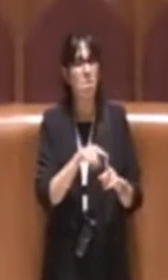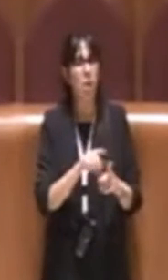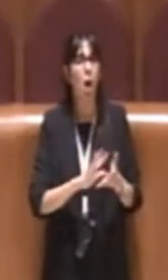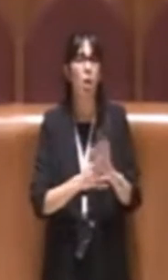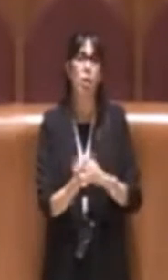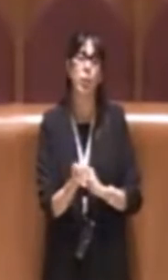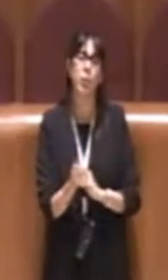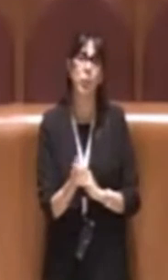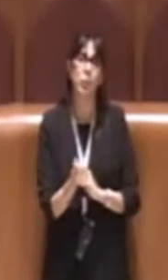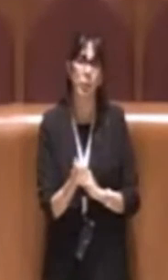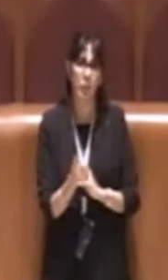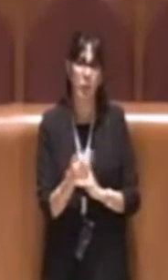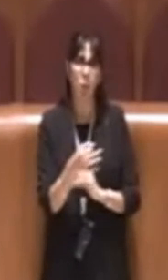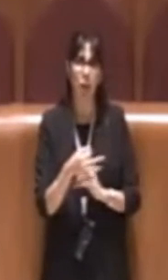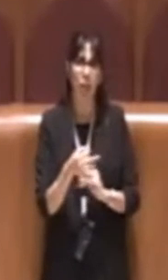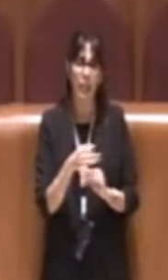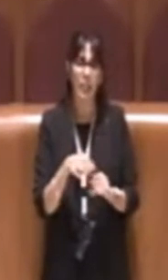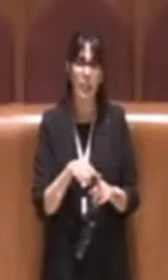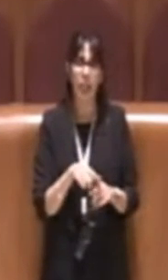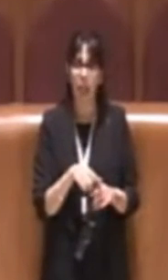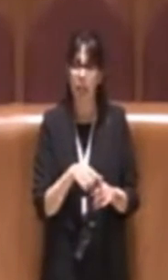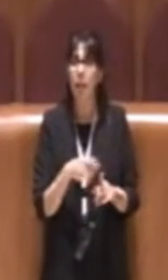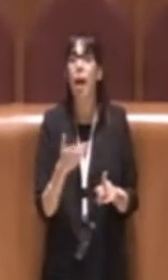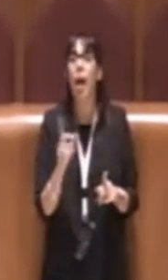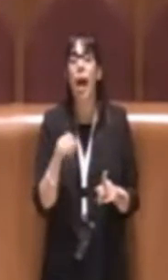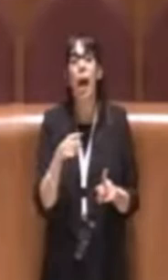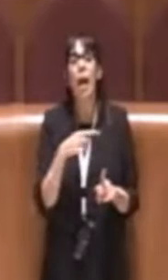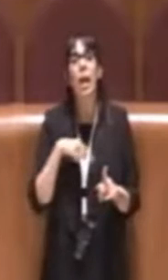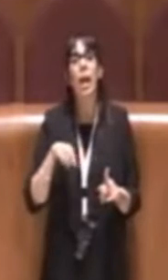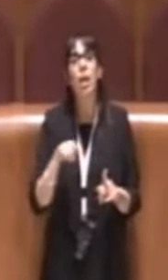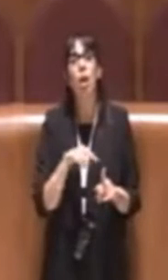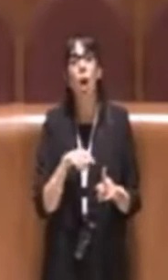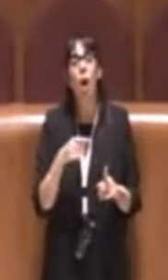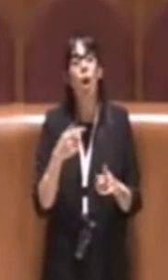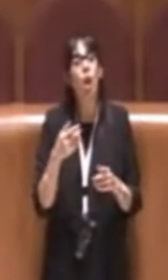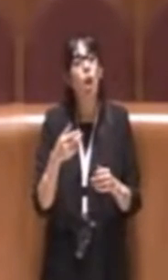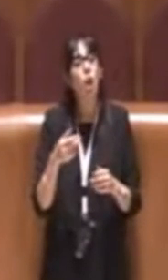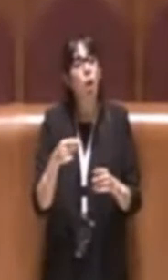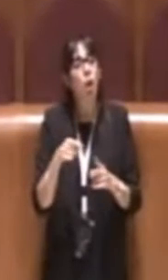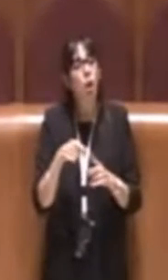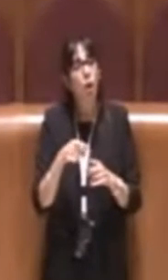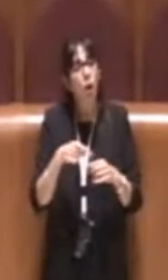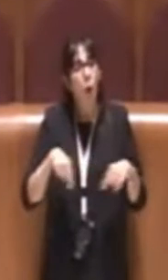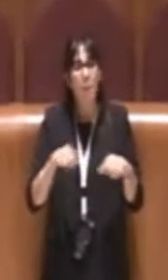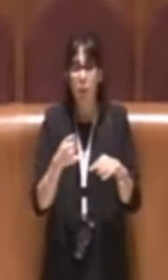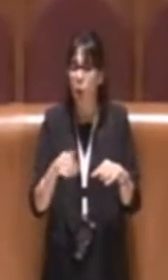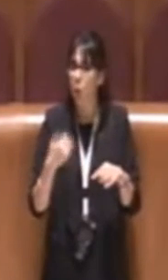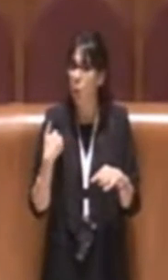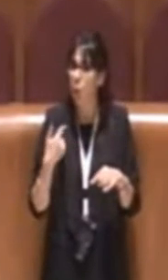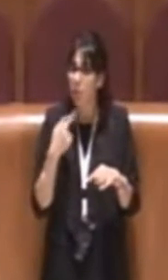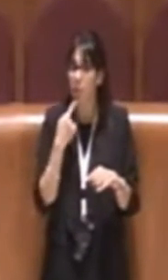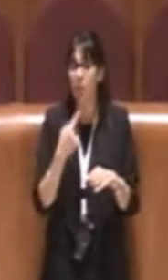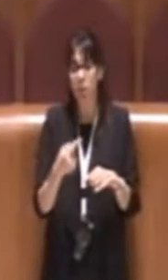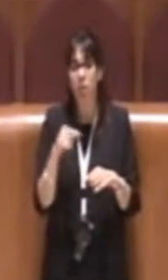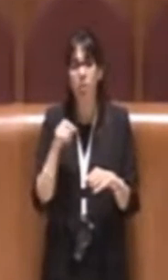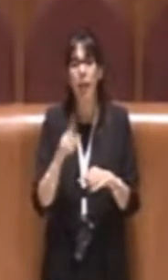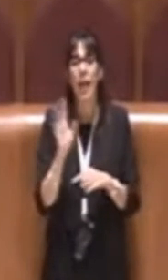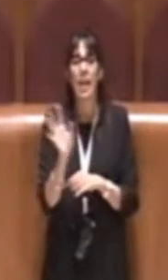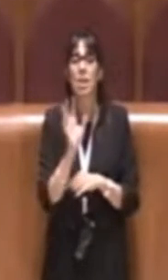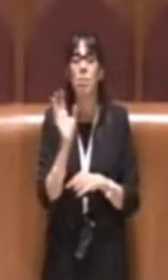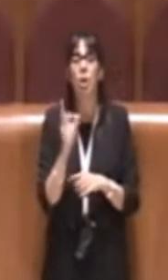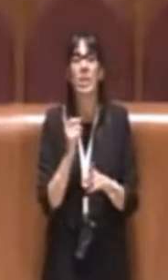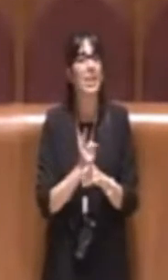questo intervento. Anche noi nelle ultime commissioni abbiamo detto che questa è un'ipotesi assolutamente da